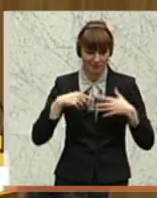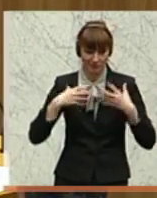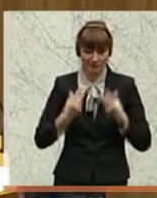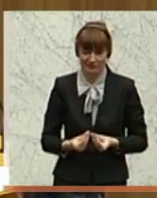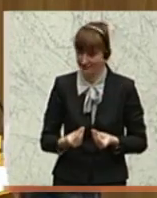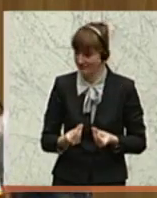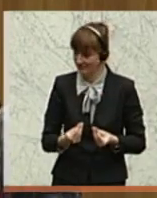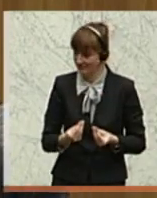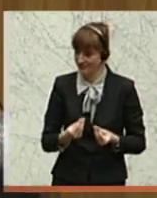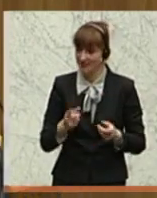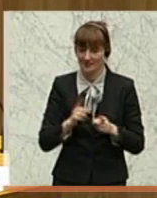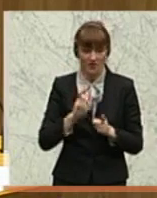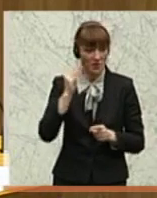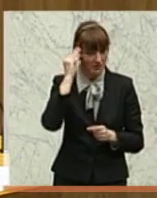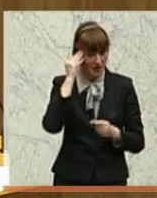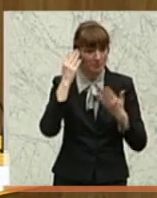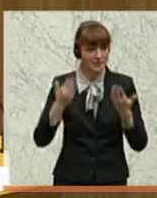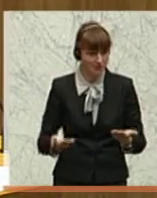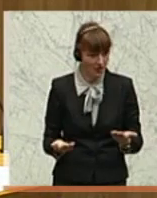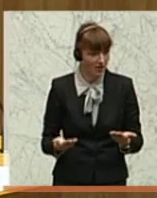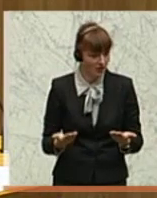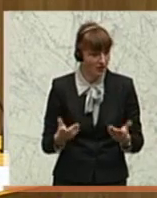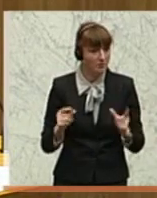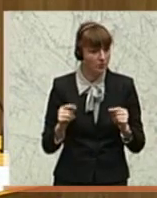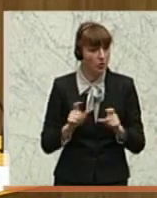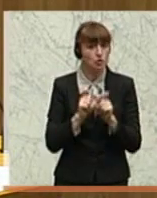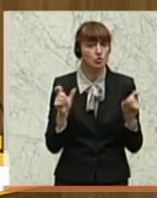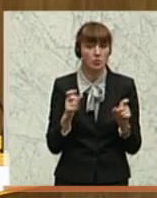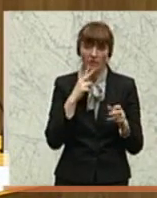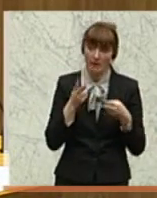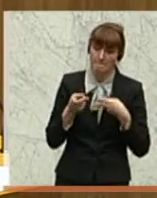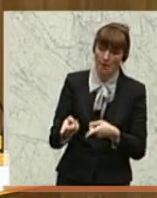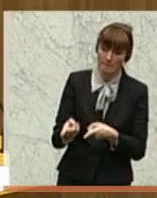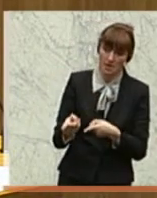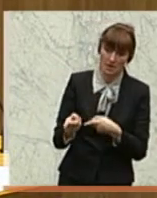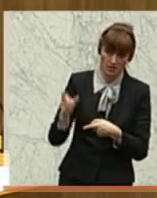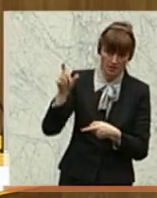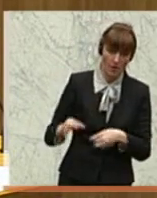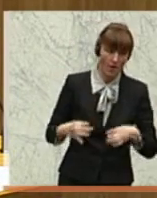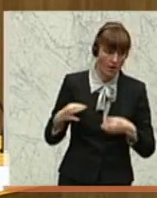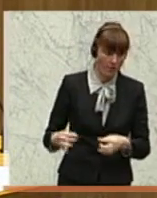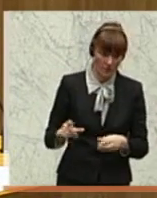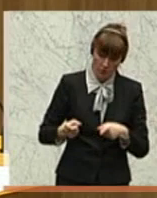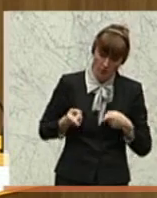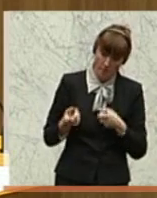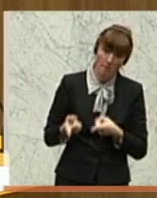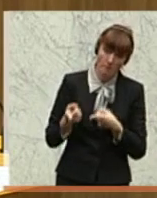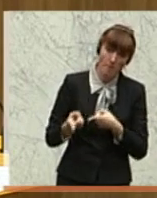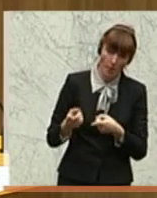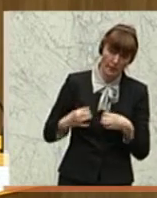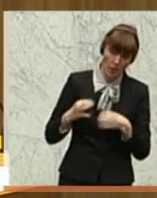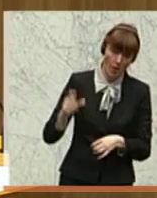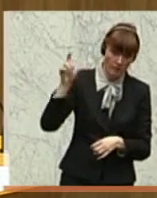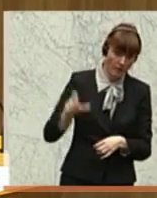derart unglaublich, was hier vorgeht. Schuld ist das Mopping-Opfer. Und das bitte kriegt das Mopping-Opfer offiziell